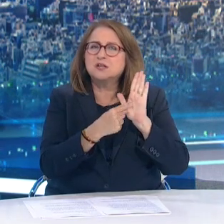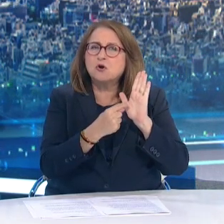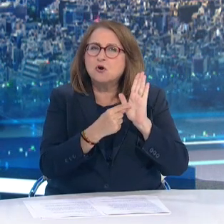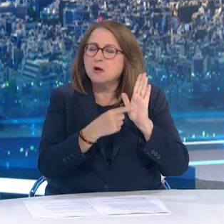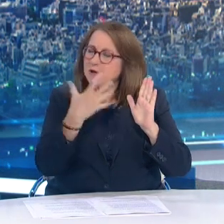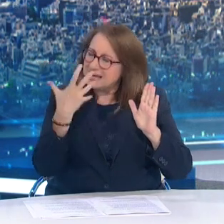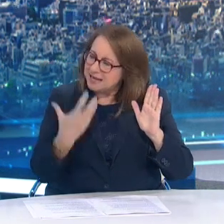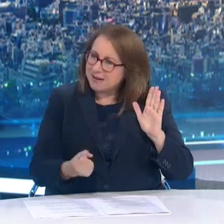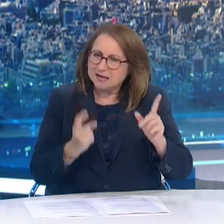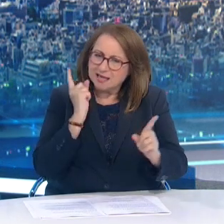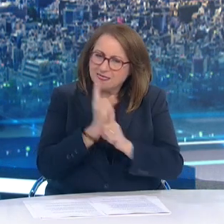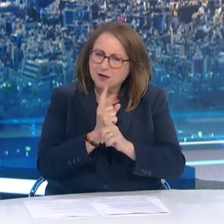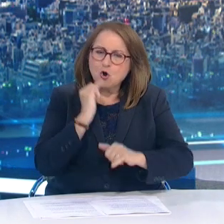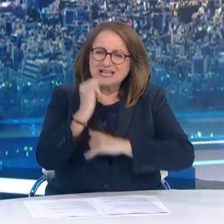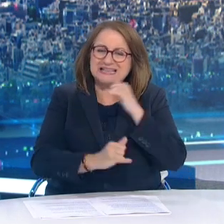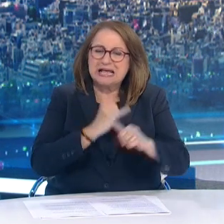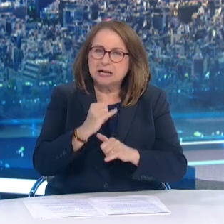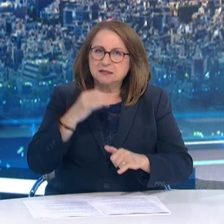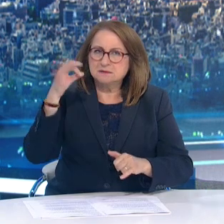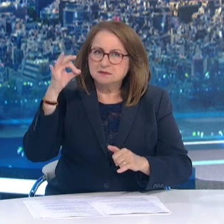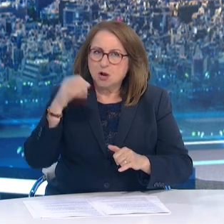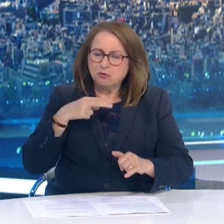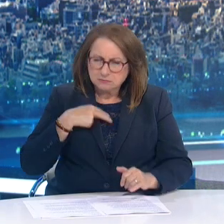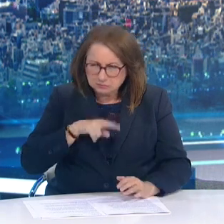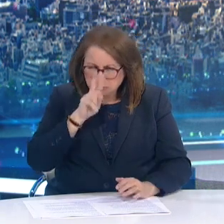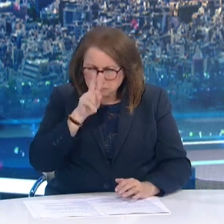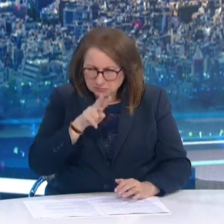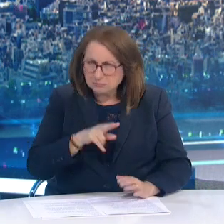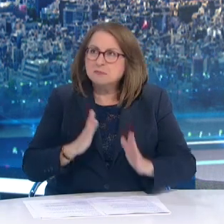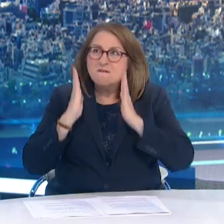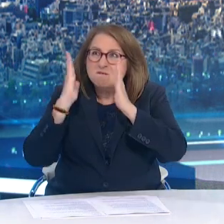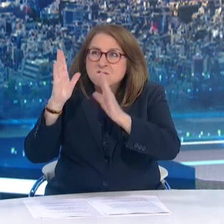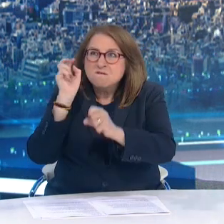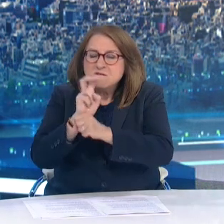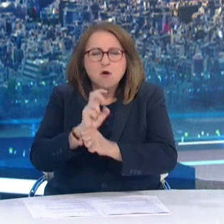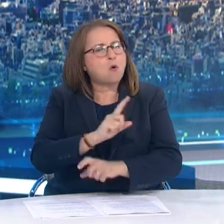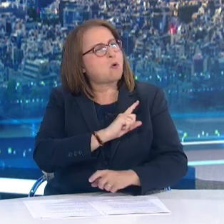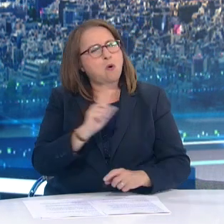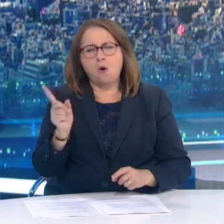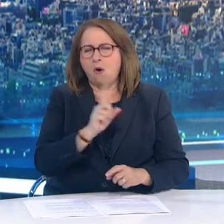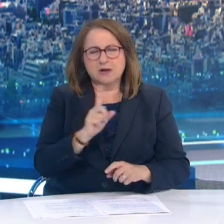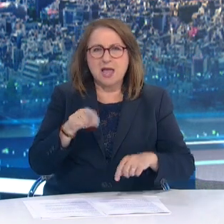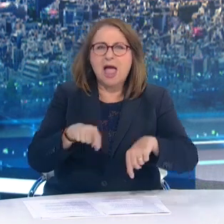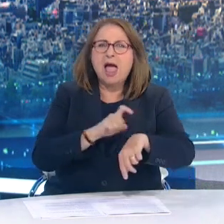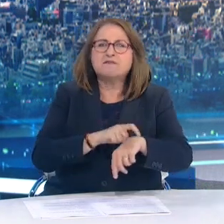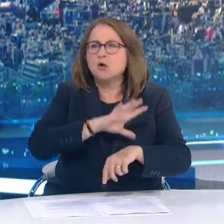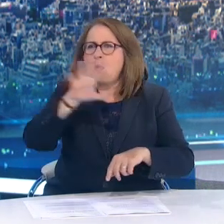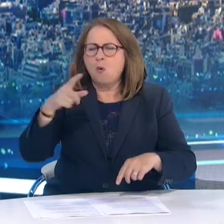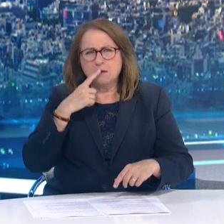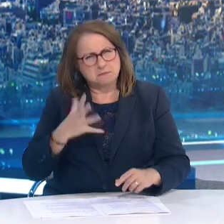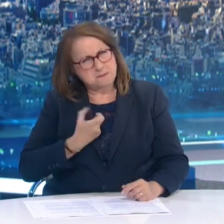έχετε μέσω ψηφιακής εφαρμογής και δεν θα διατηρείται κανένα μα κανένα αρχείο Απλώς θα διαπιστώνει τη γνησιότητα της